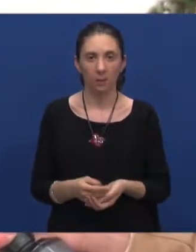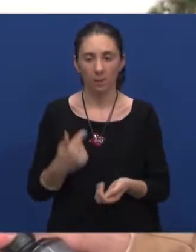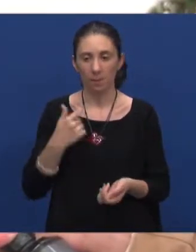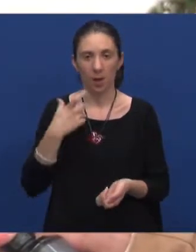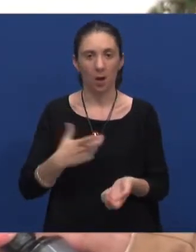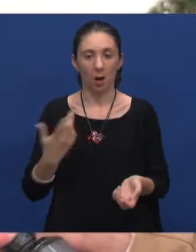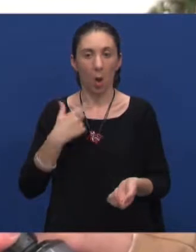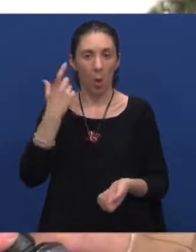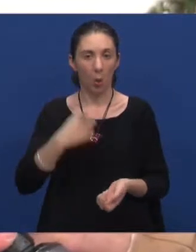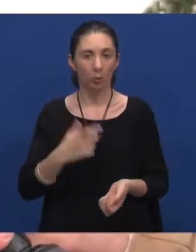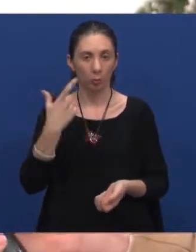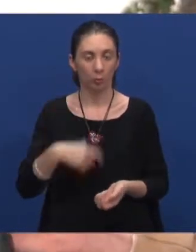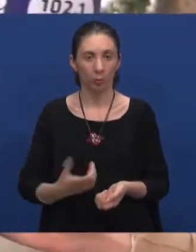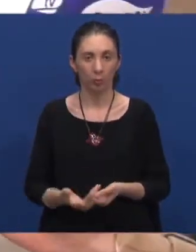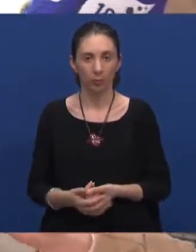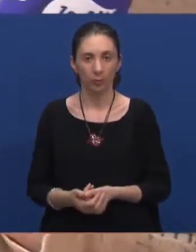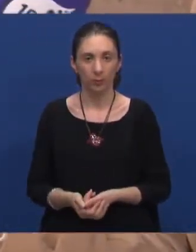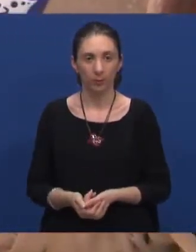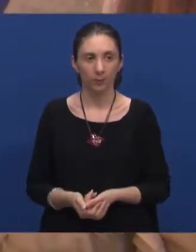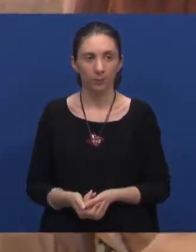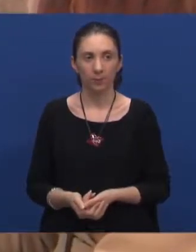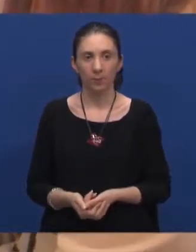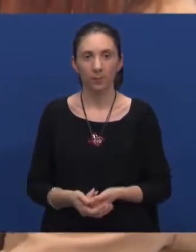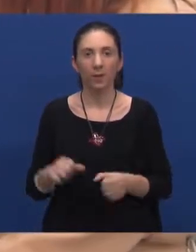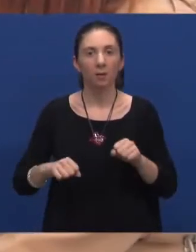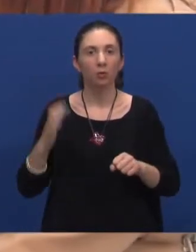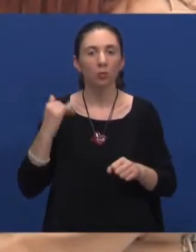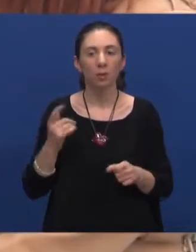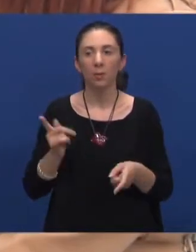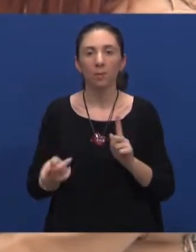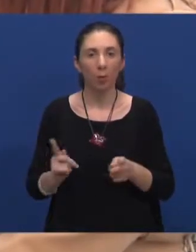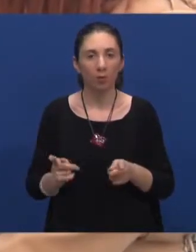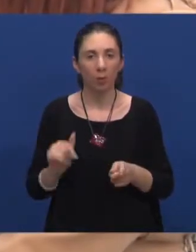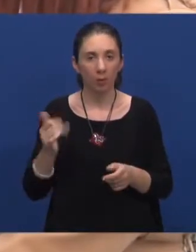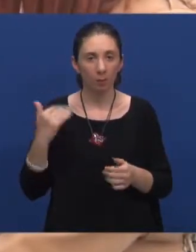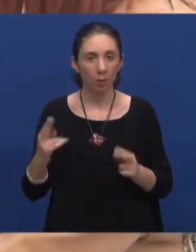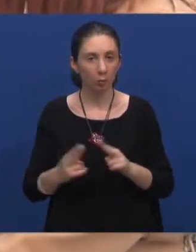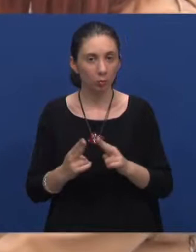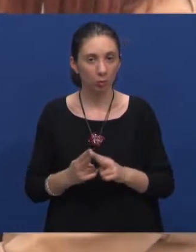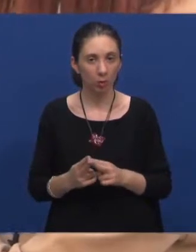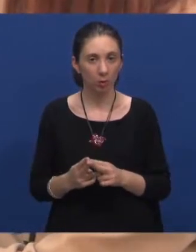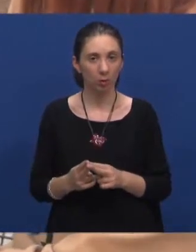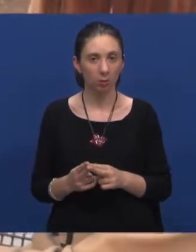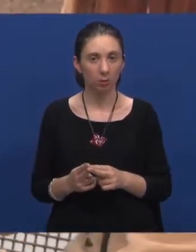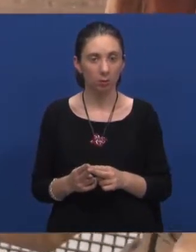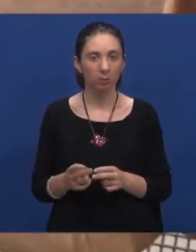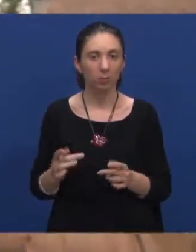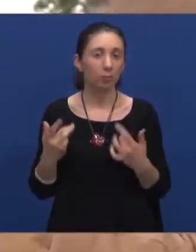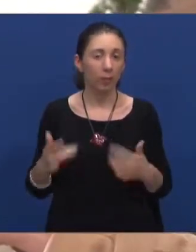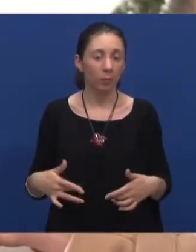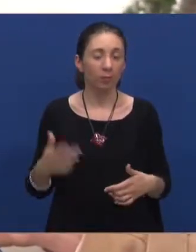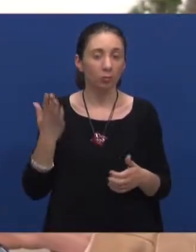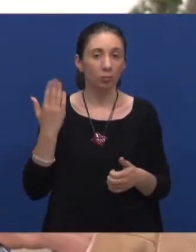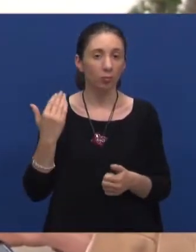kao osoba. A kakvi su bili profesori? Jesu bili susretljivi? A profesori